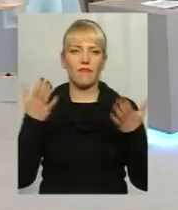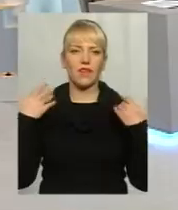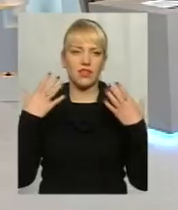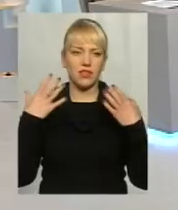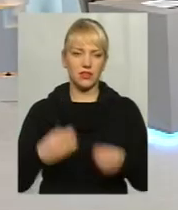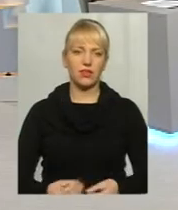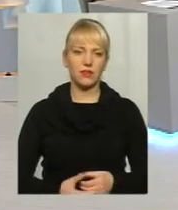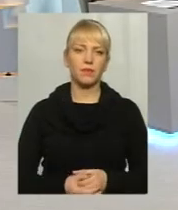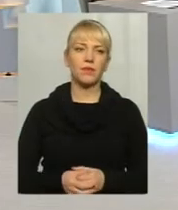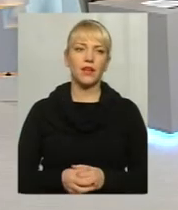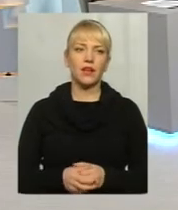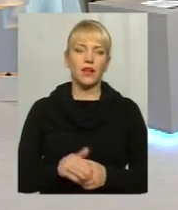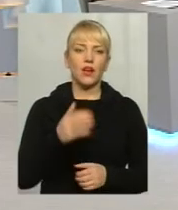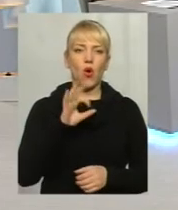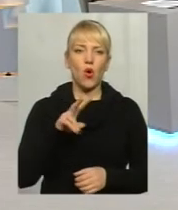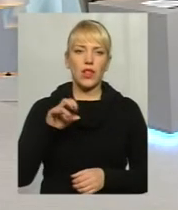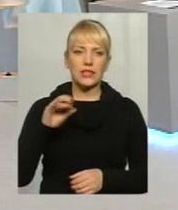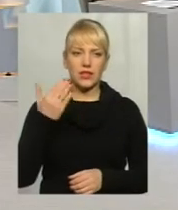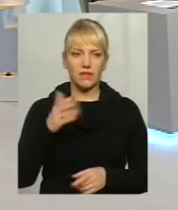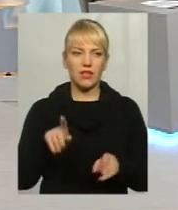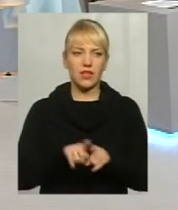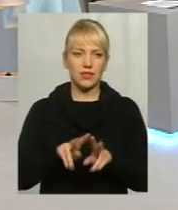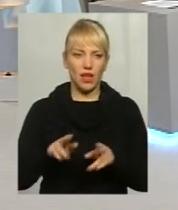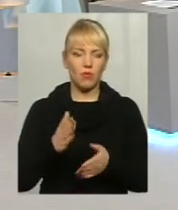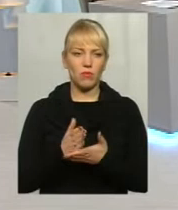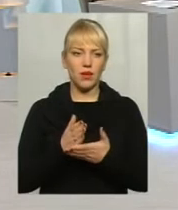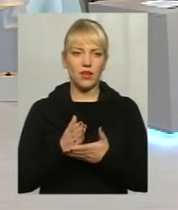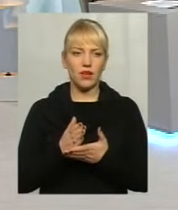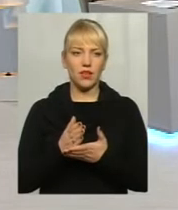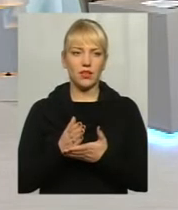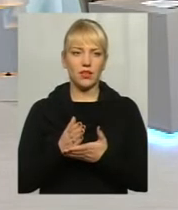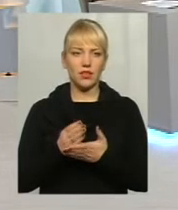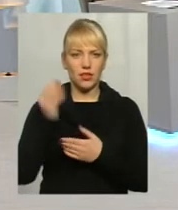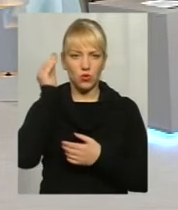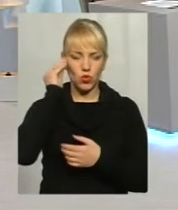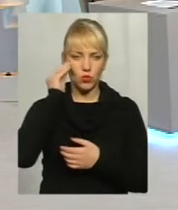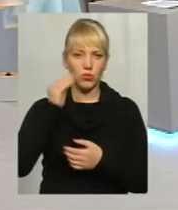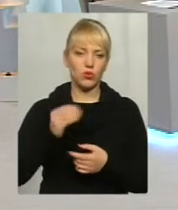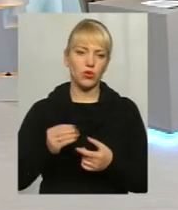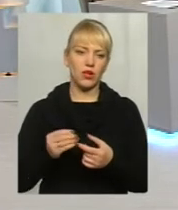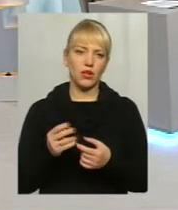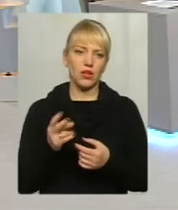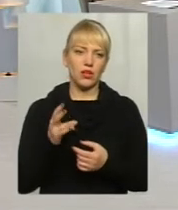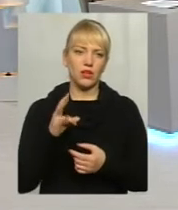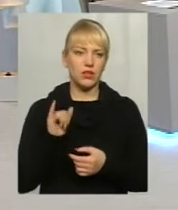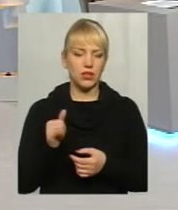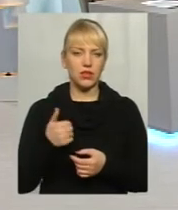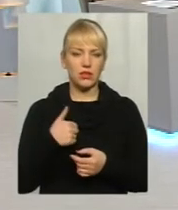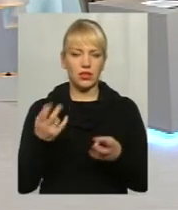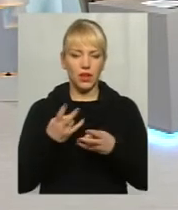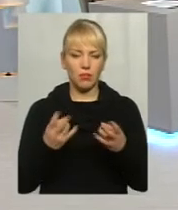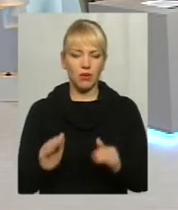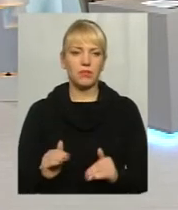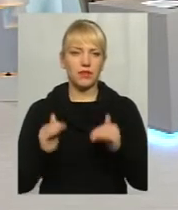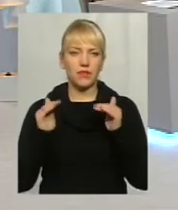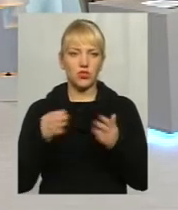Пане Олександре, Ви маєте таку саму думку чи відмінну? Ні, трохи відмінну. Звичайно, потрібно підвищувати